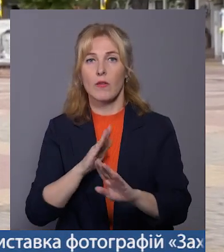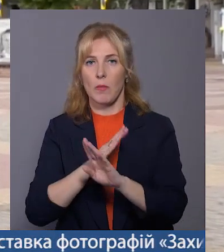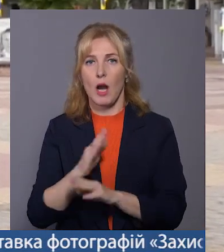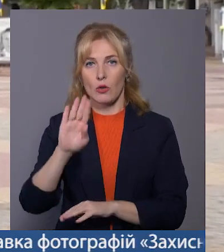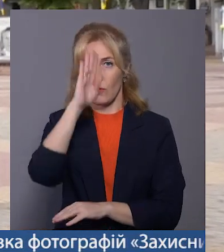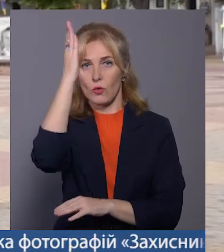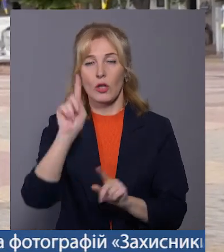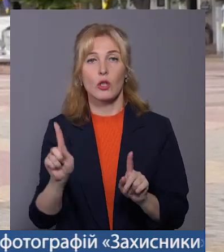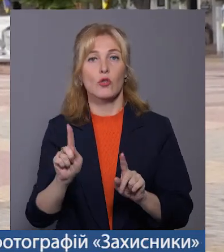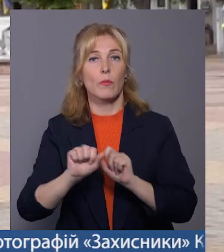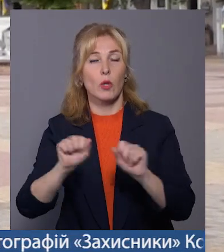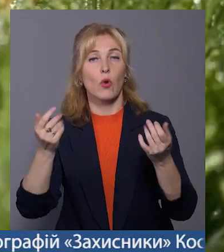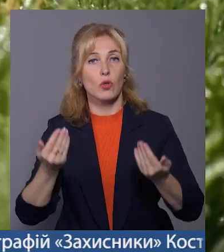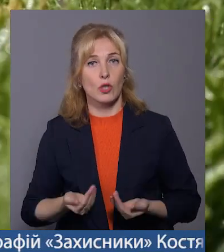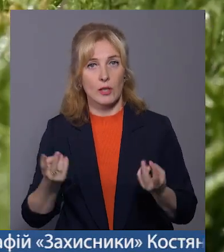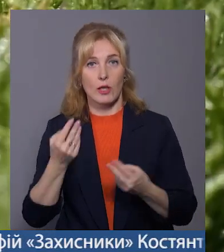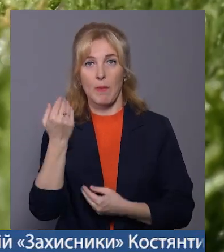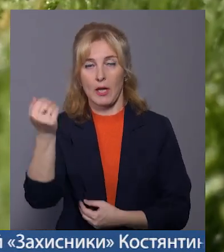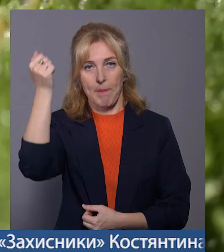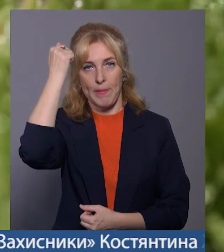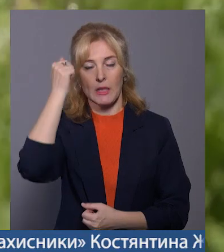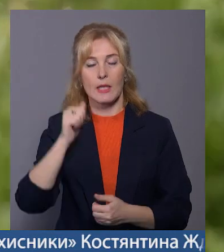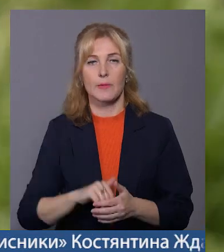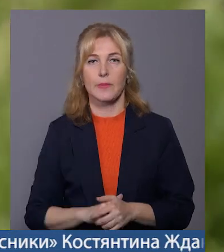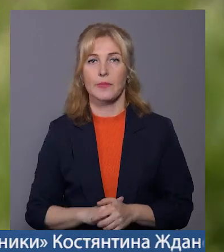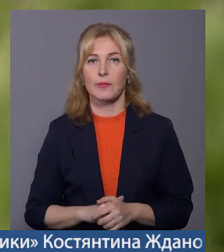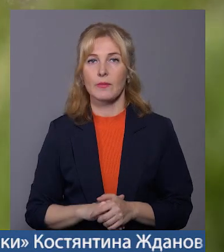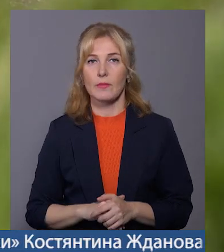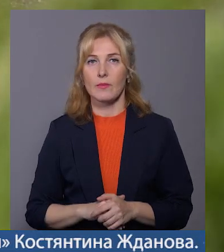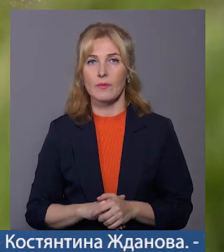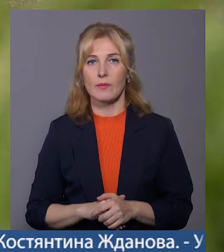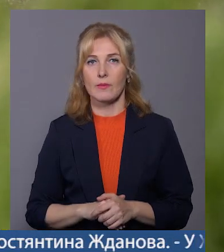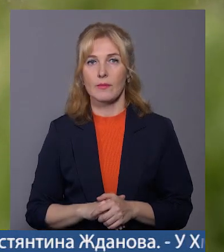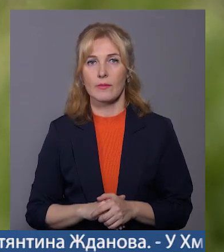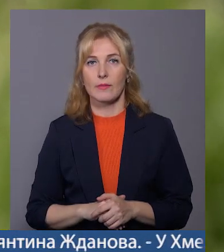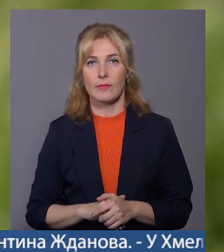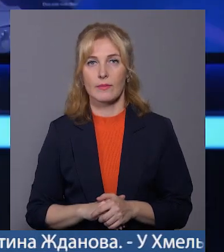щоб герої жили, їх потрібно пам'ятати. Ірина Мулір, Валерій Телеховський. Новини міста.